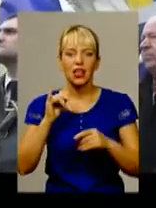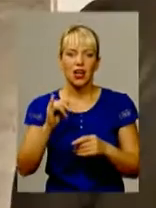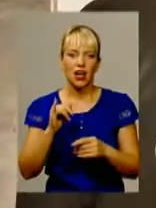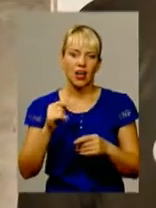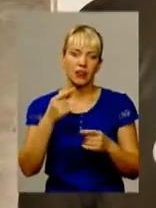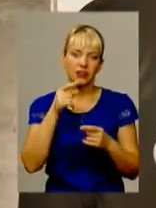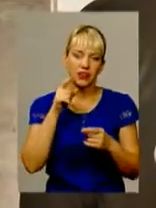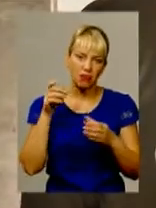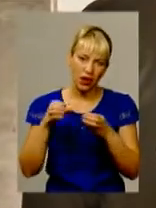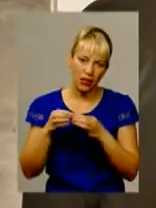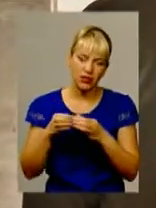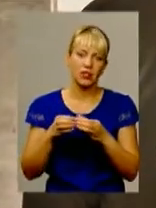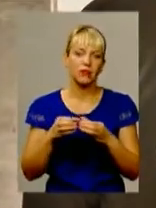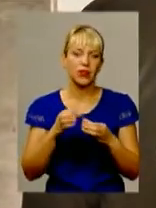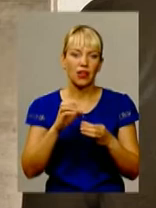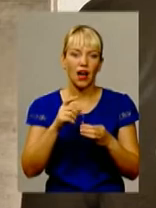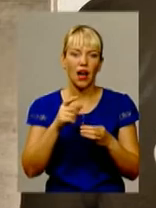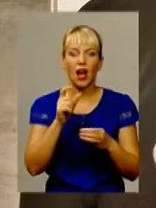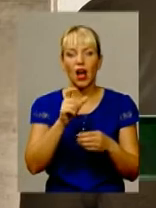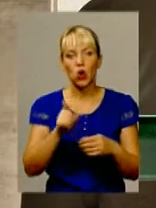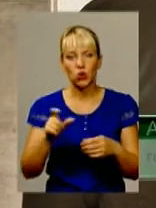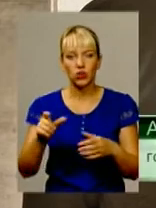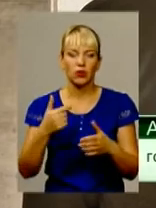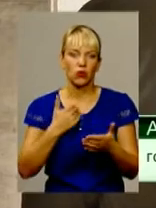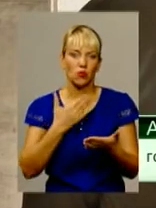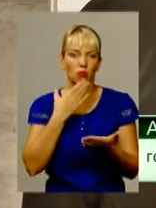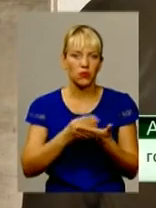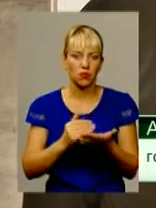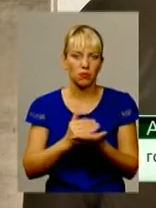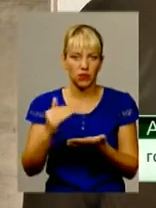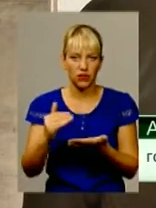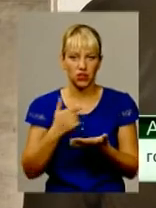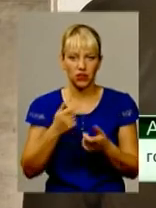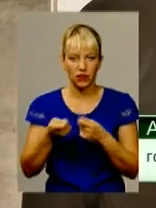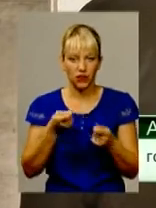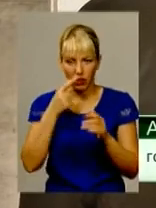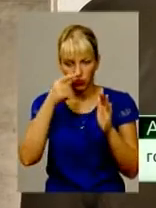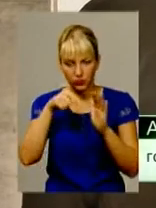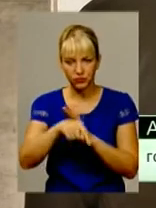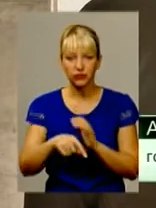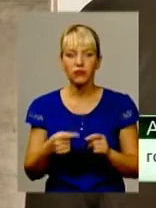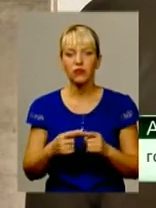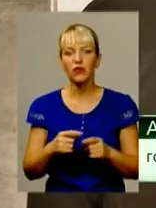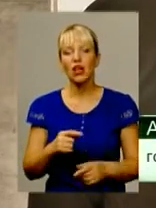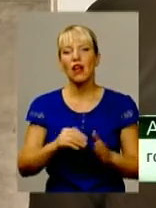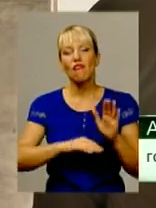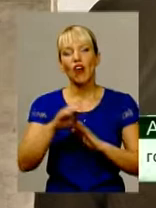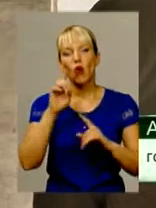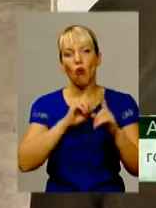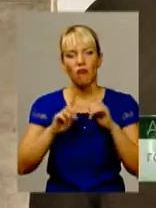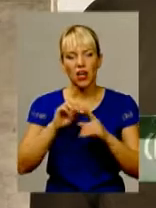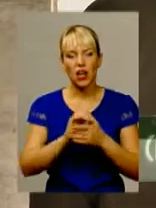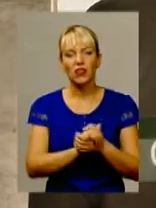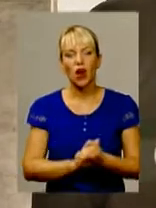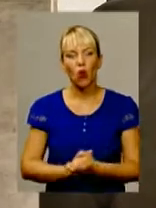владу. Верховна Рада в складі тієї коаліції, яка була ще на вчорашній день, яка ще сьогодні живріє, саме вона